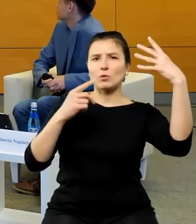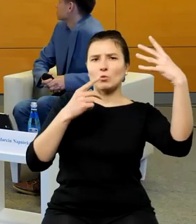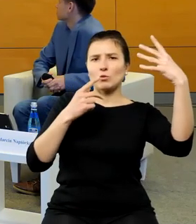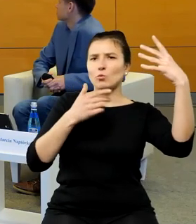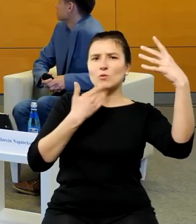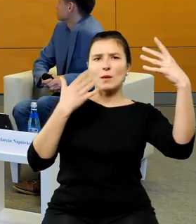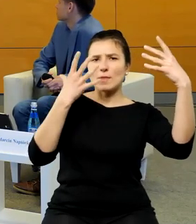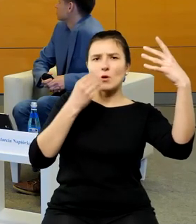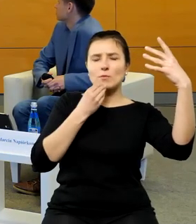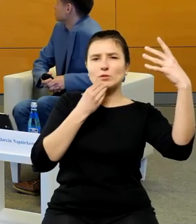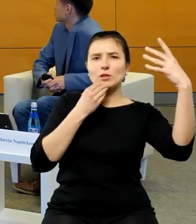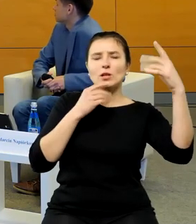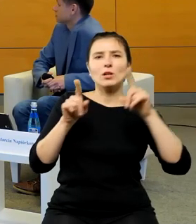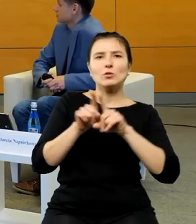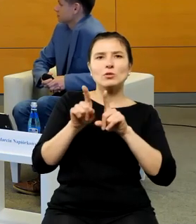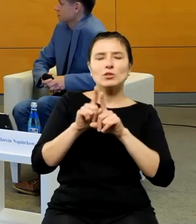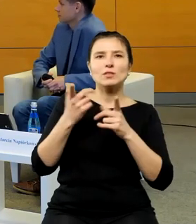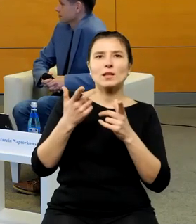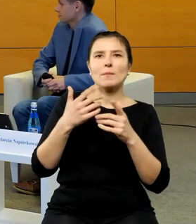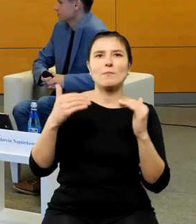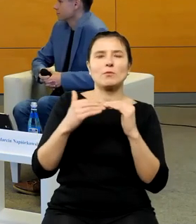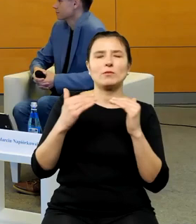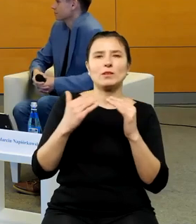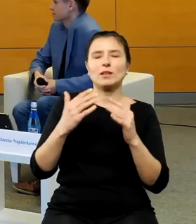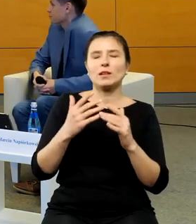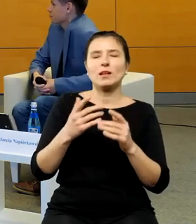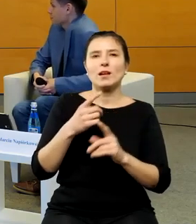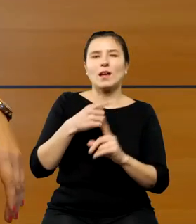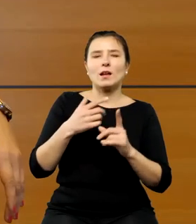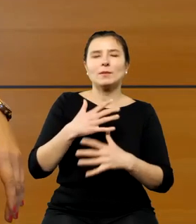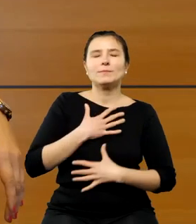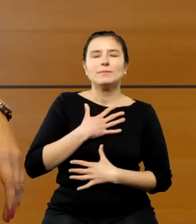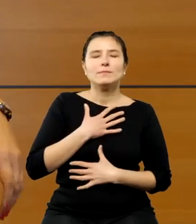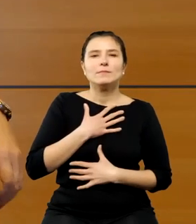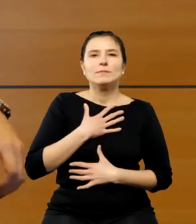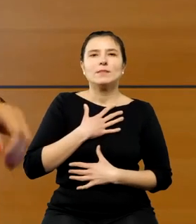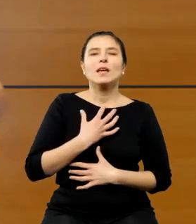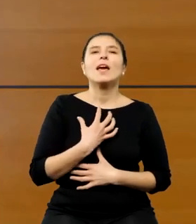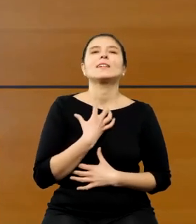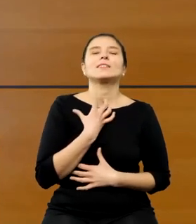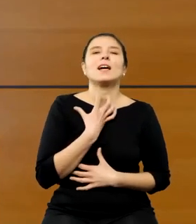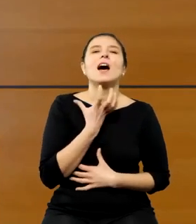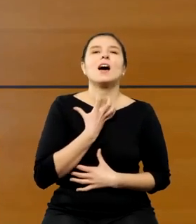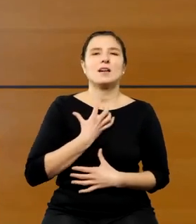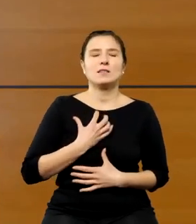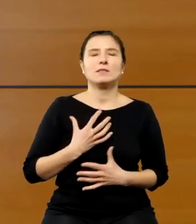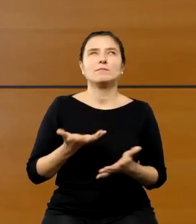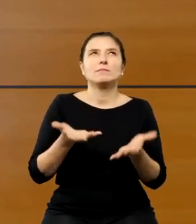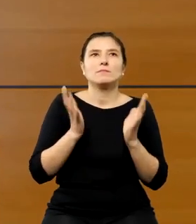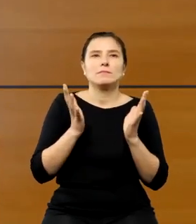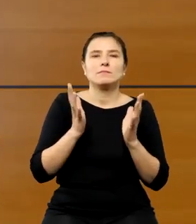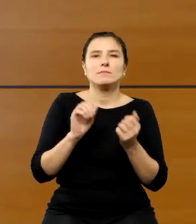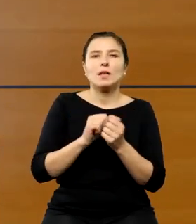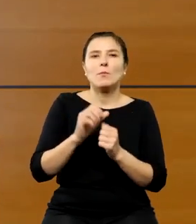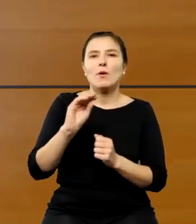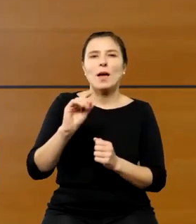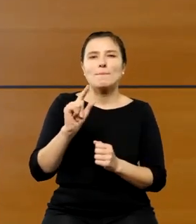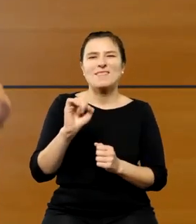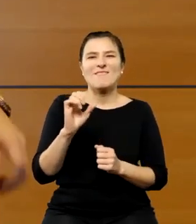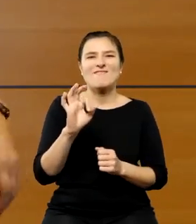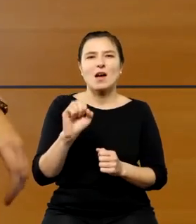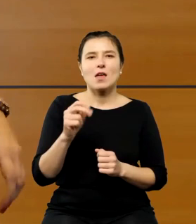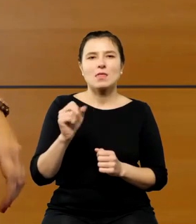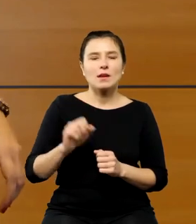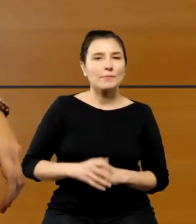jest porównywany do takiego elementu ekstazy w malarstwie religijnym albo epifanii i jeśli Państwo zwrócą